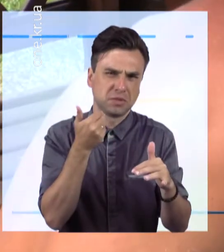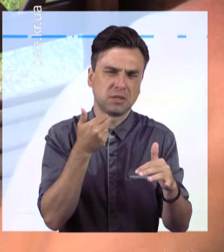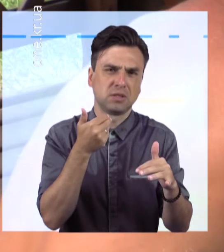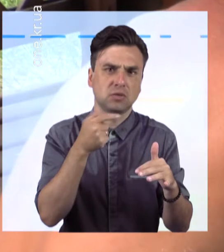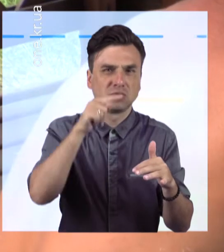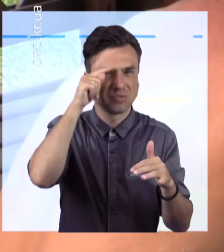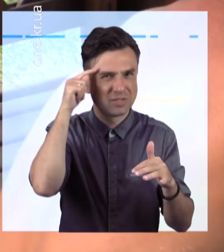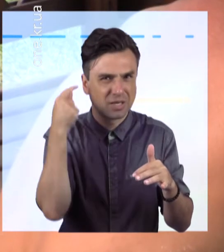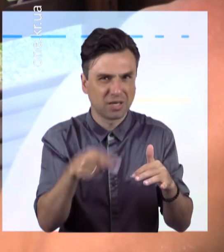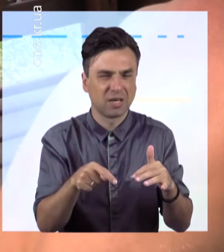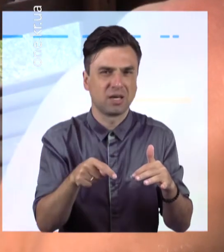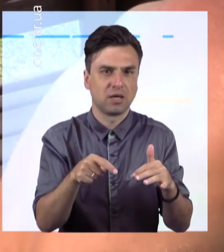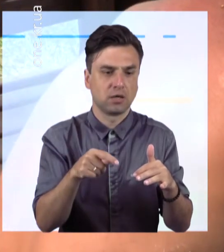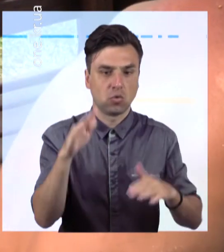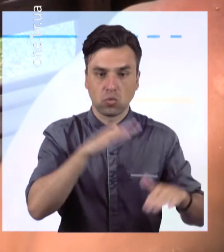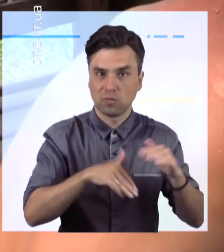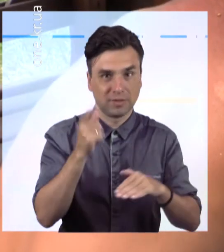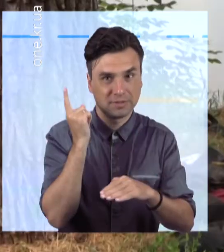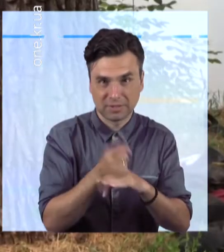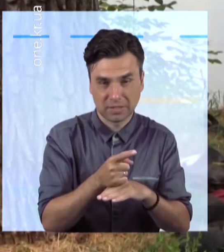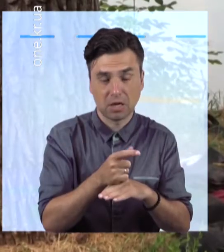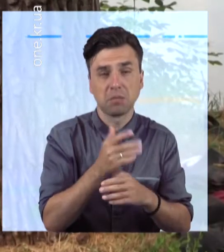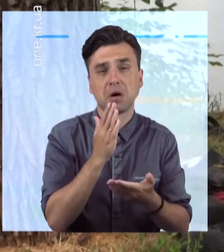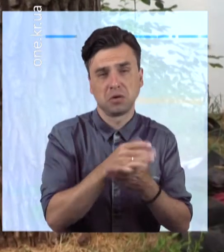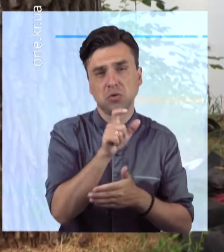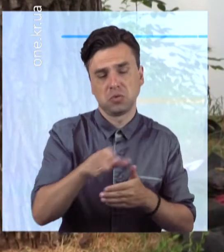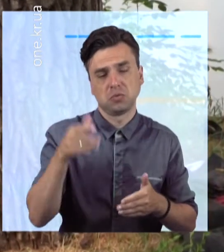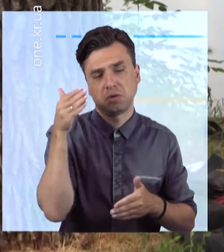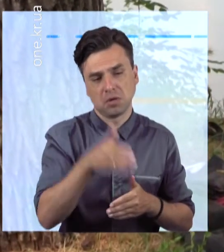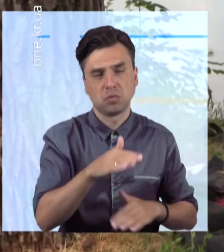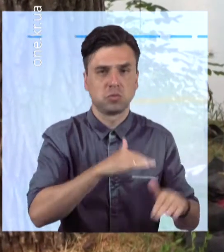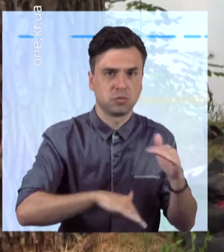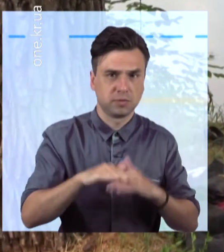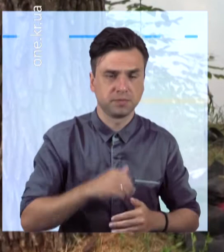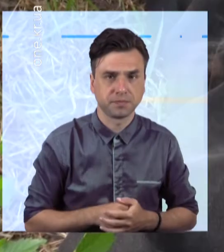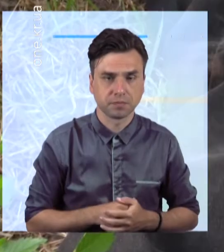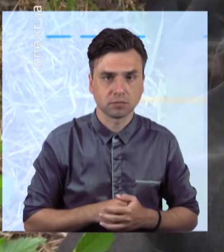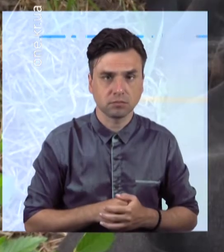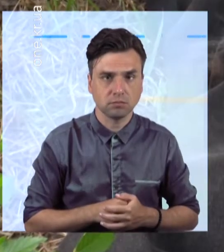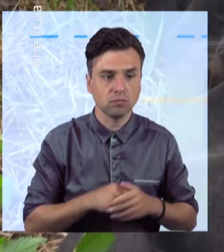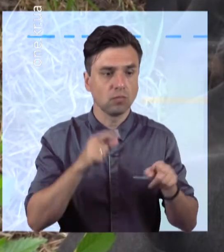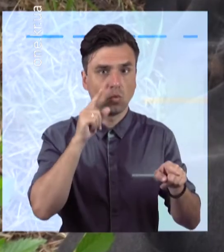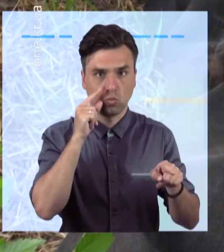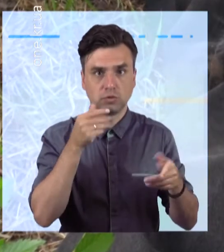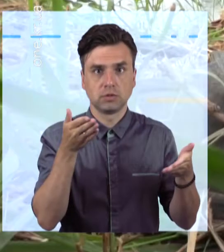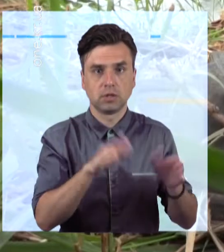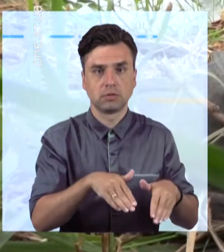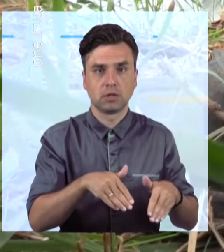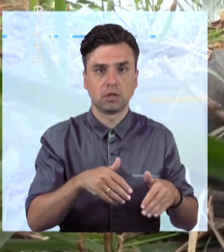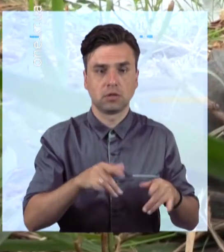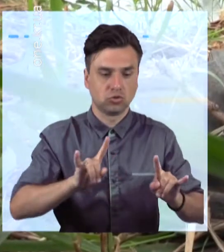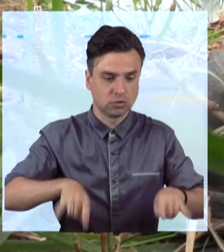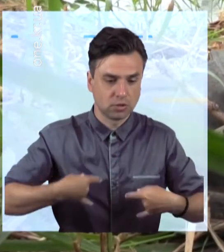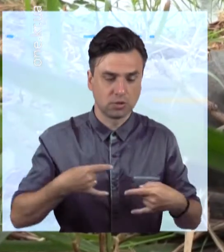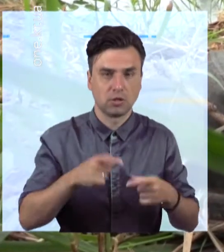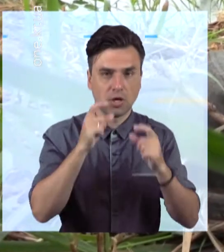попри заборону успеку вирішив освіжитися. Штани, окуляри, сумка, телефон та капці – всі ці речі чоловік залишив на березі